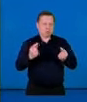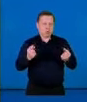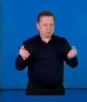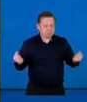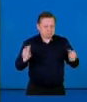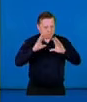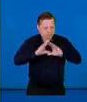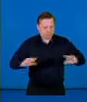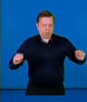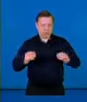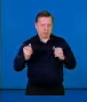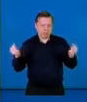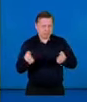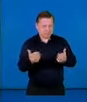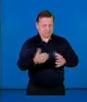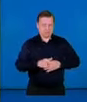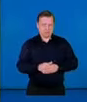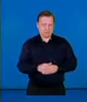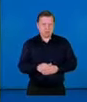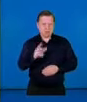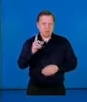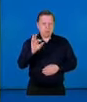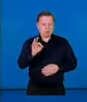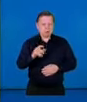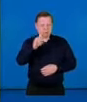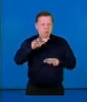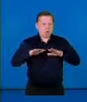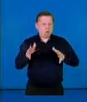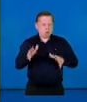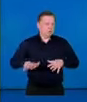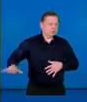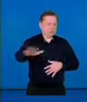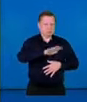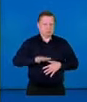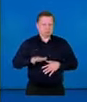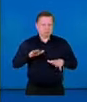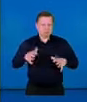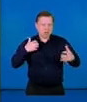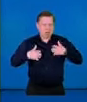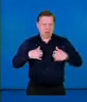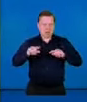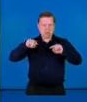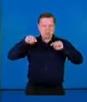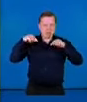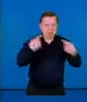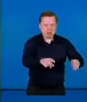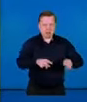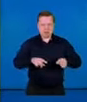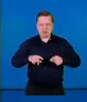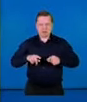Ponieważ to, co odbywa się też w przestrzeni publicznej, te akty agresji, napaści, ataków,